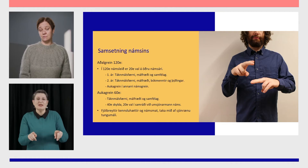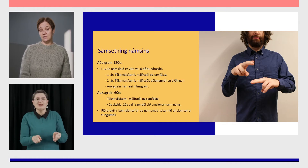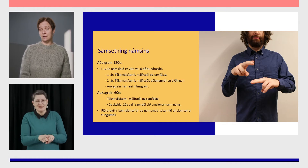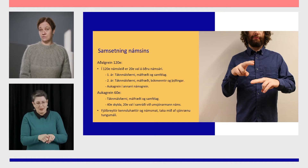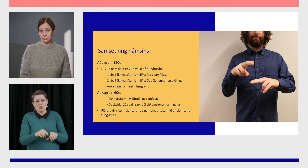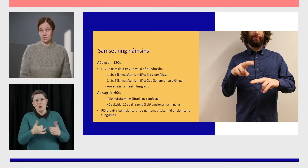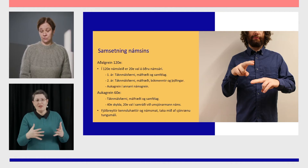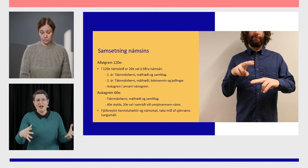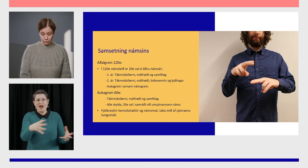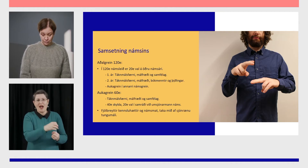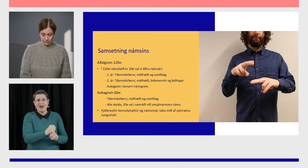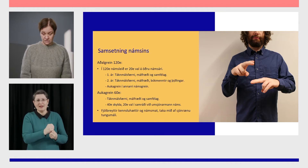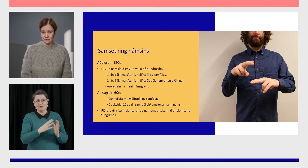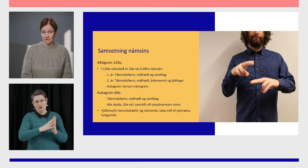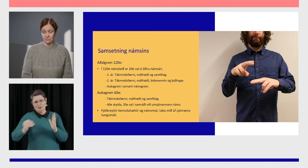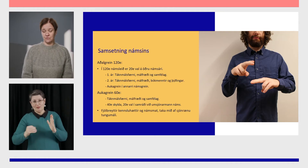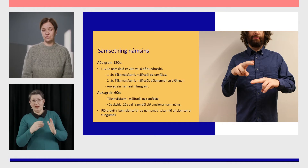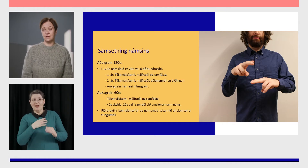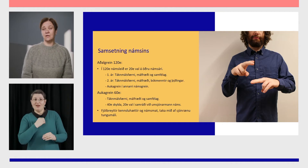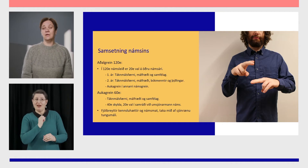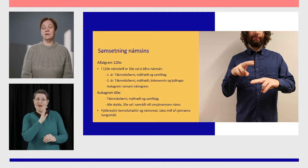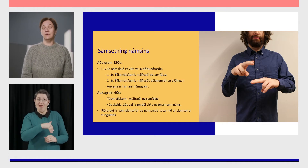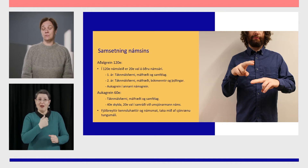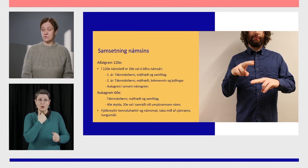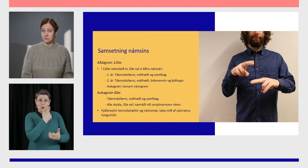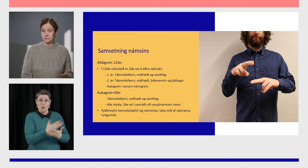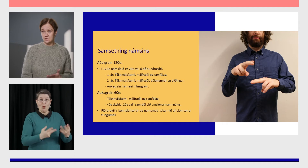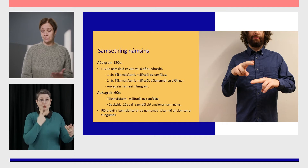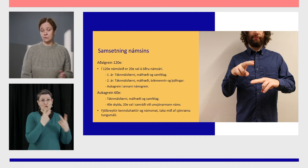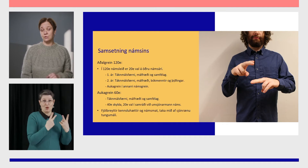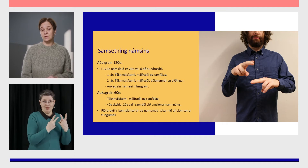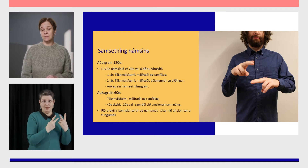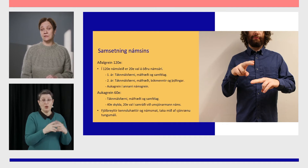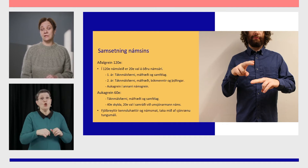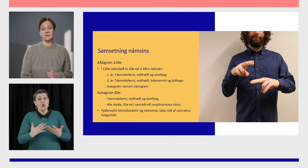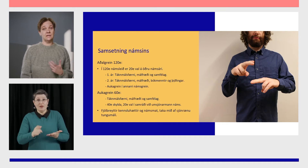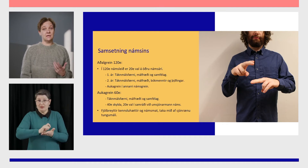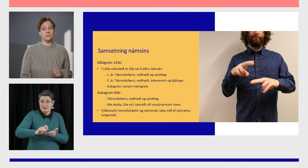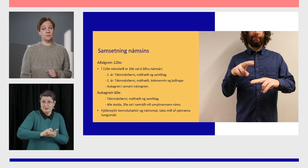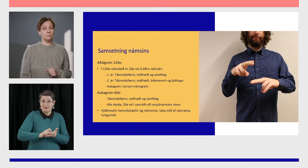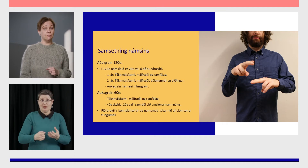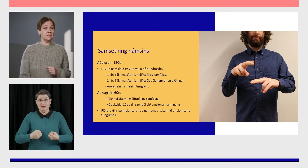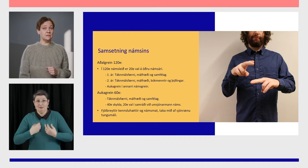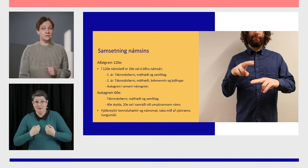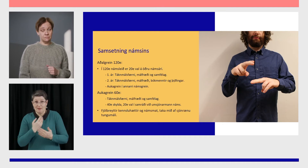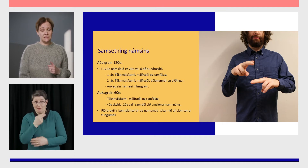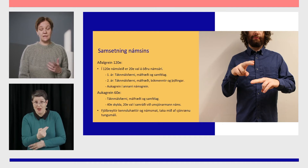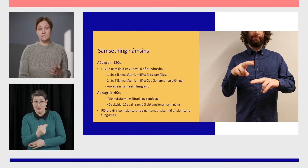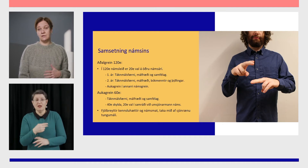taka þér mið af sjónrænu tungumáli sem við erum að fást við. Við erum að sjálfsögum með skriflegt og mullett mat en það er líka mikið um